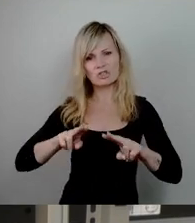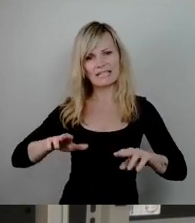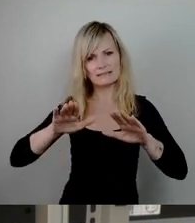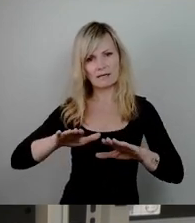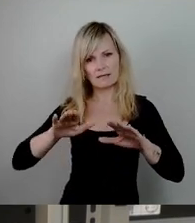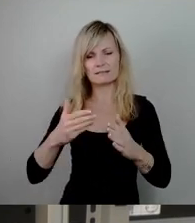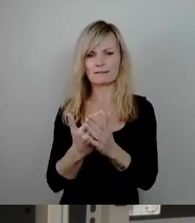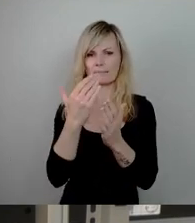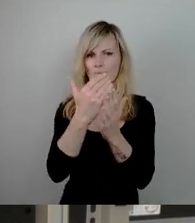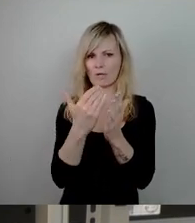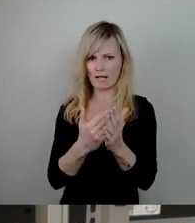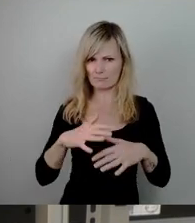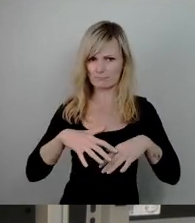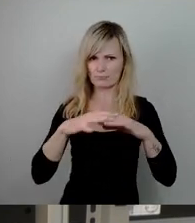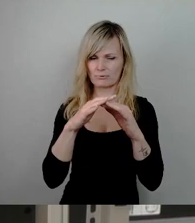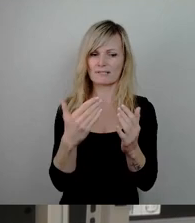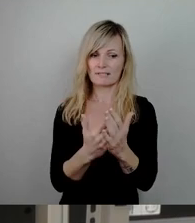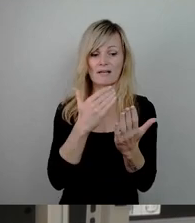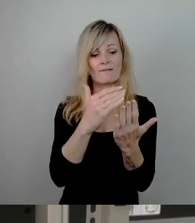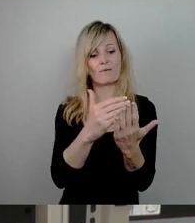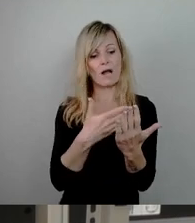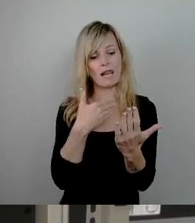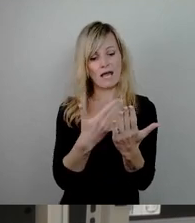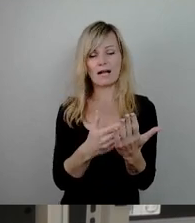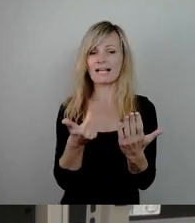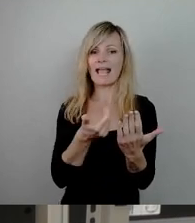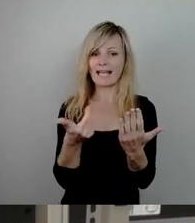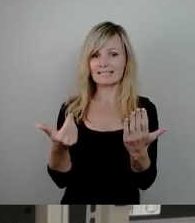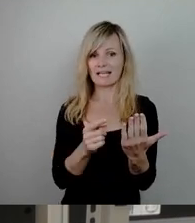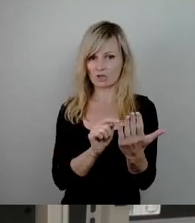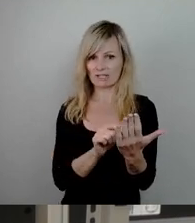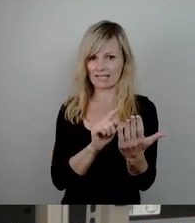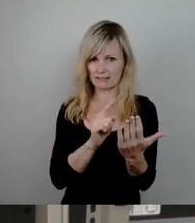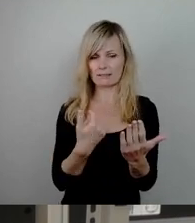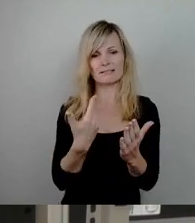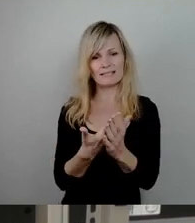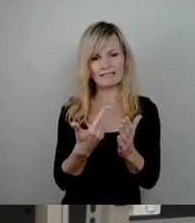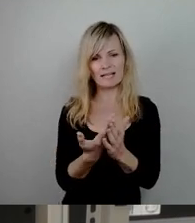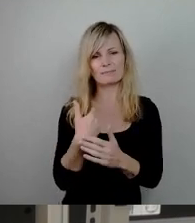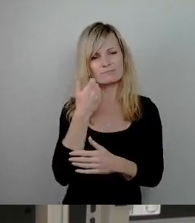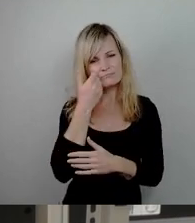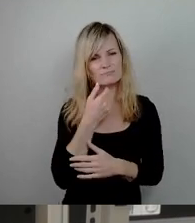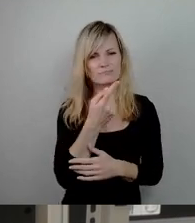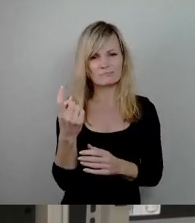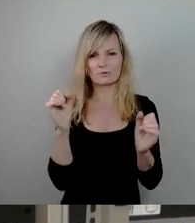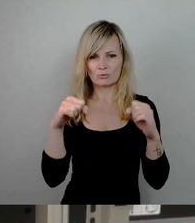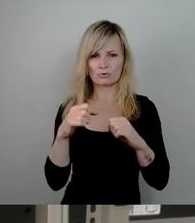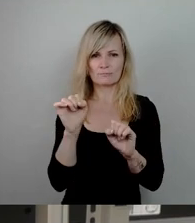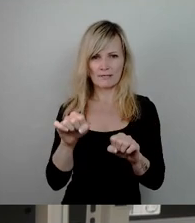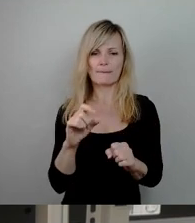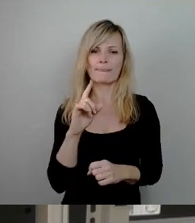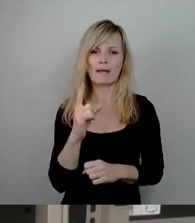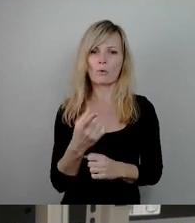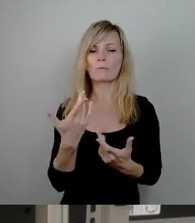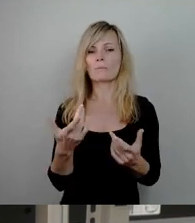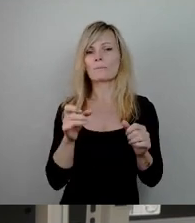Vorlage nochmal extra benannt. Ich bitte sehr dringend darum, dass Sie dem zustimmen können. Das könnte auch eine